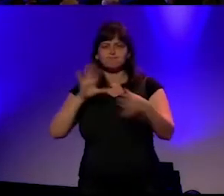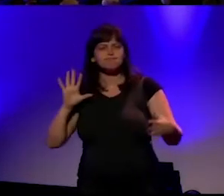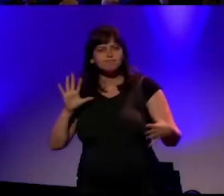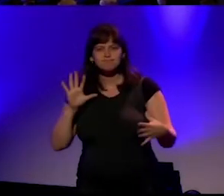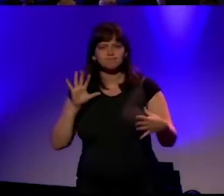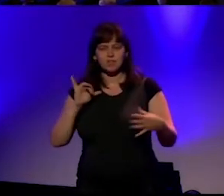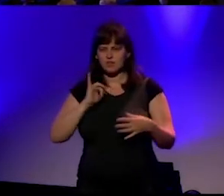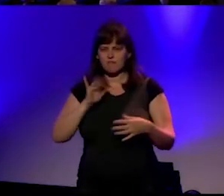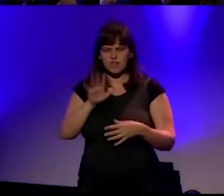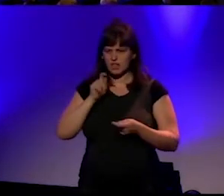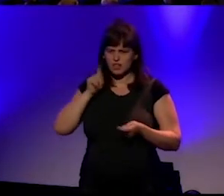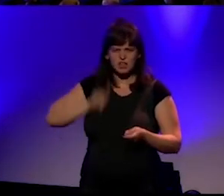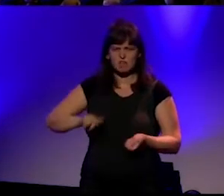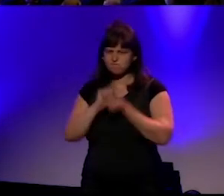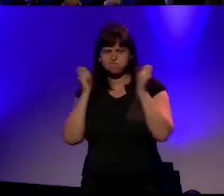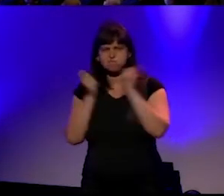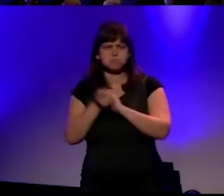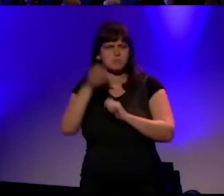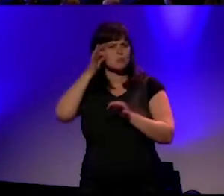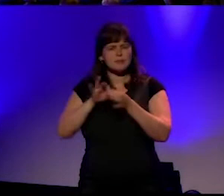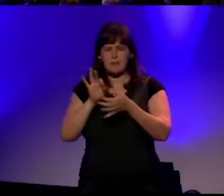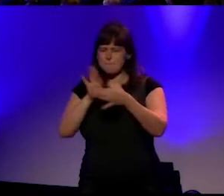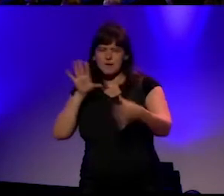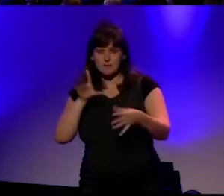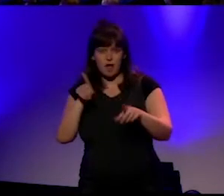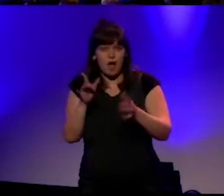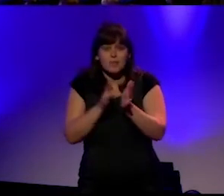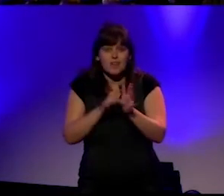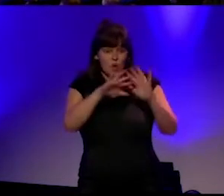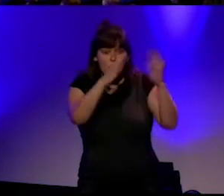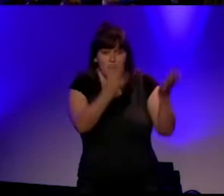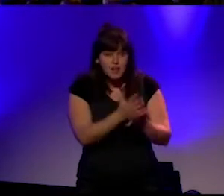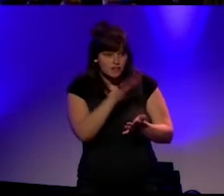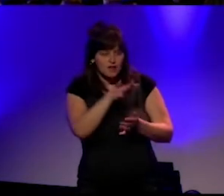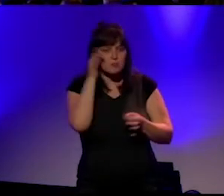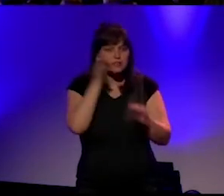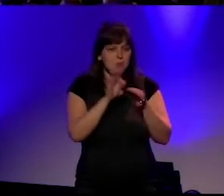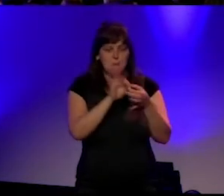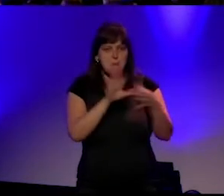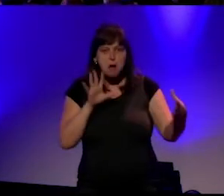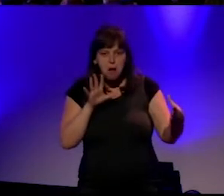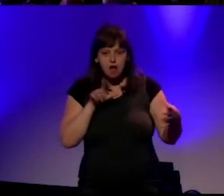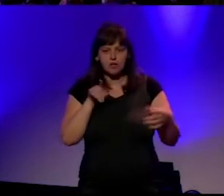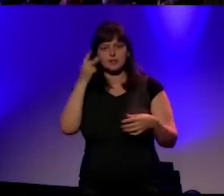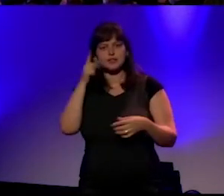Principeloos gedrag in een principeloze wereld. Eigenlijk minder en minder mens wordt.